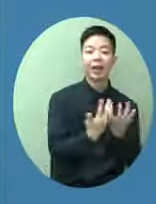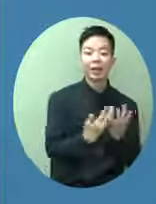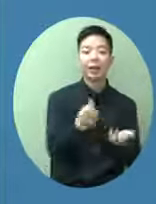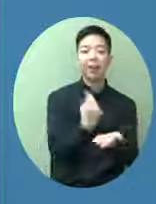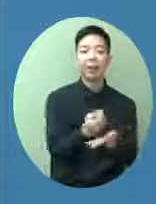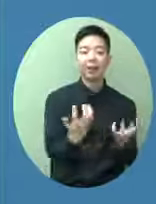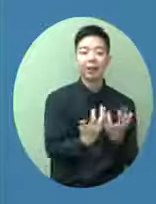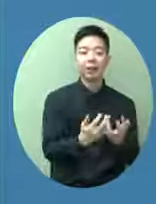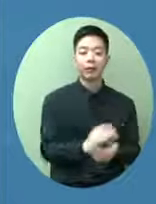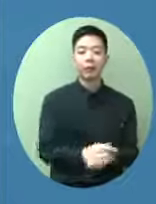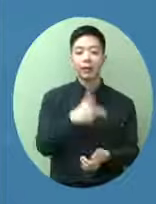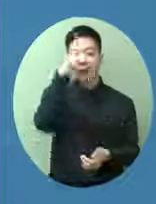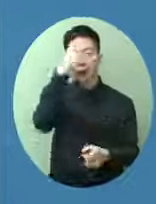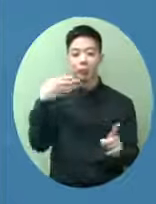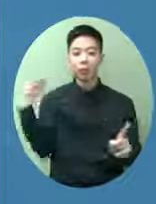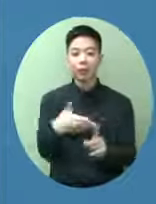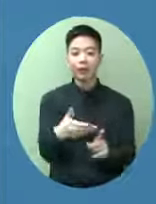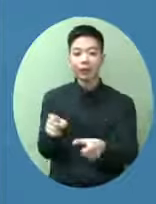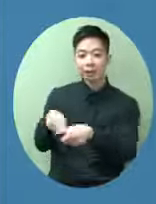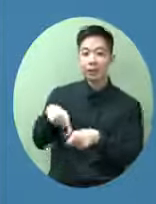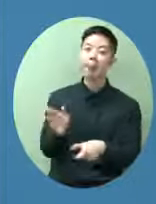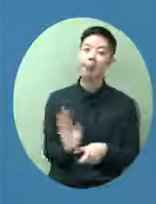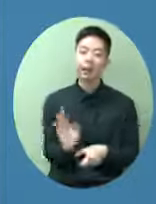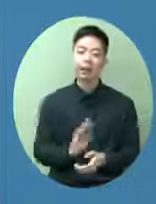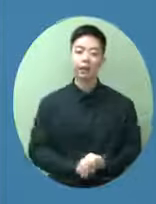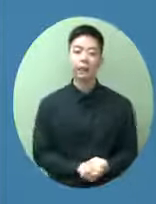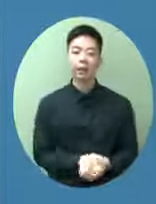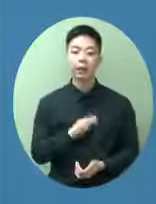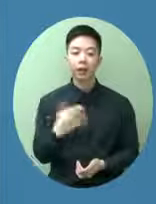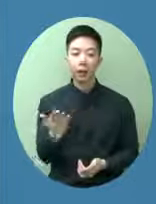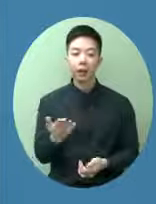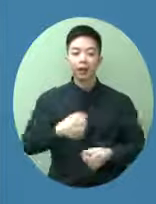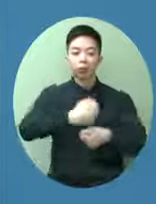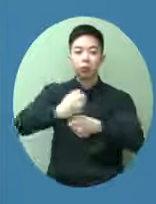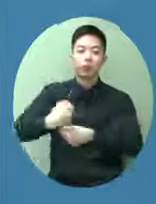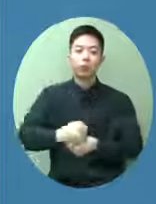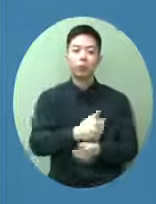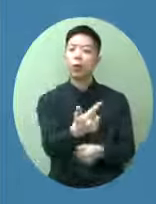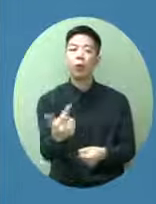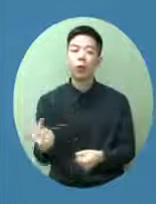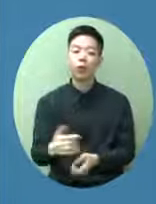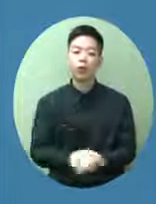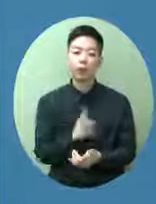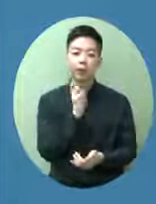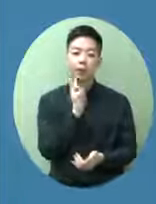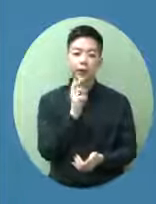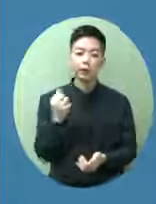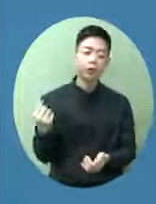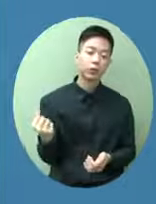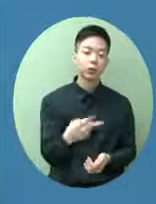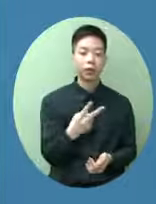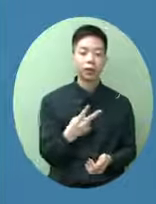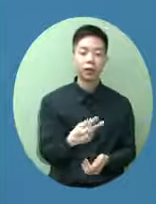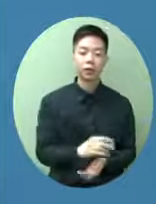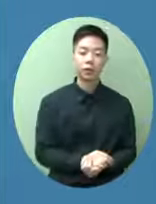應該賺錢我們只能夠收回成本但由於有大量的工作要做要重新安排一個